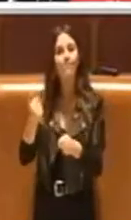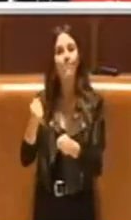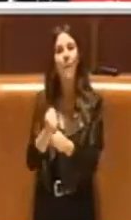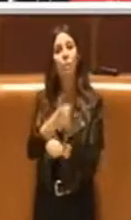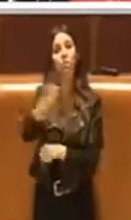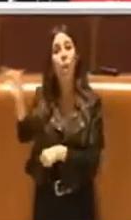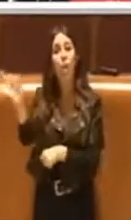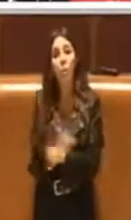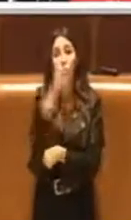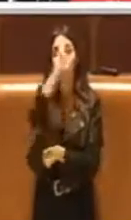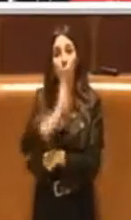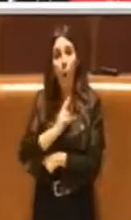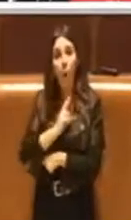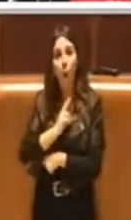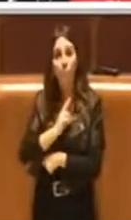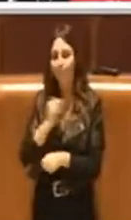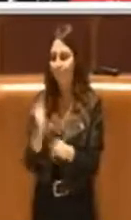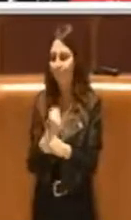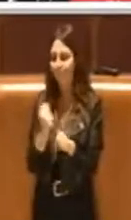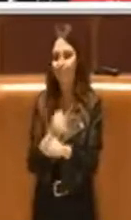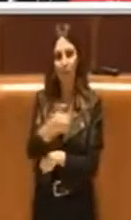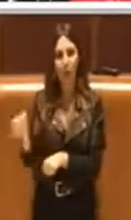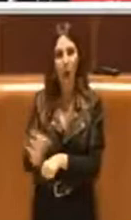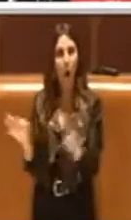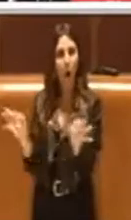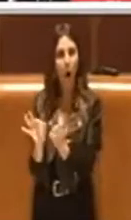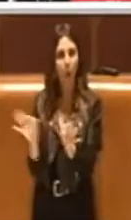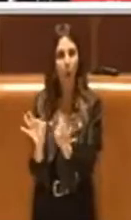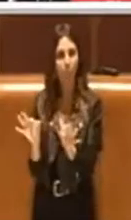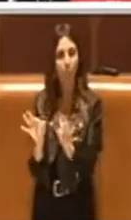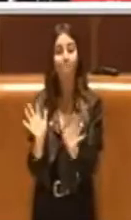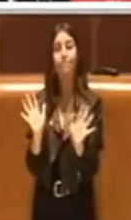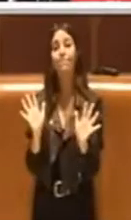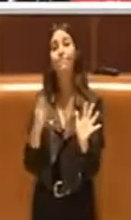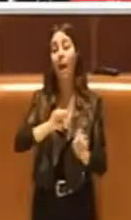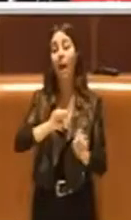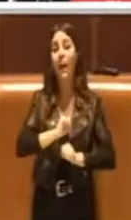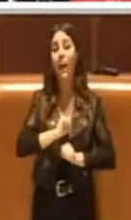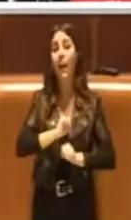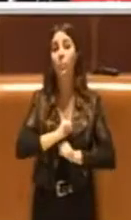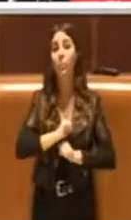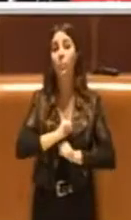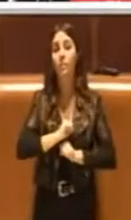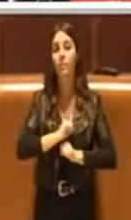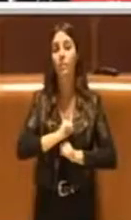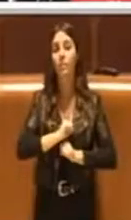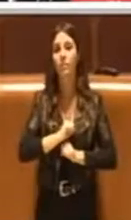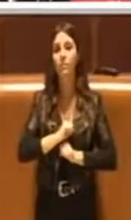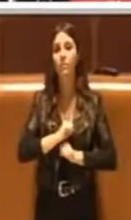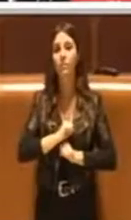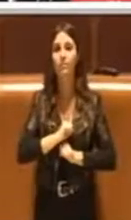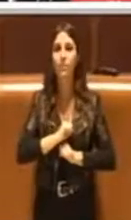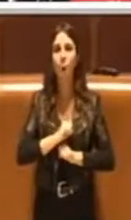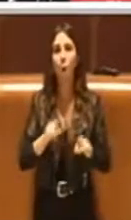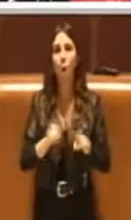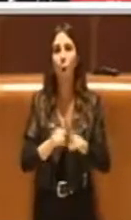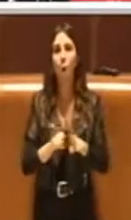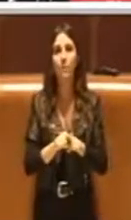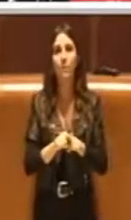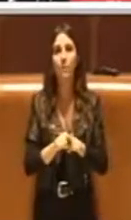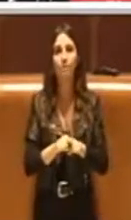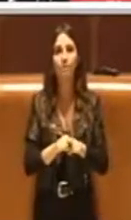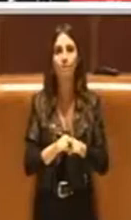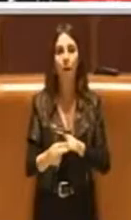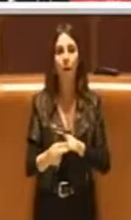suo ruolo tuttavia credo sia obbligatorio segnalare